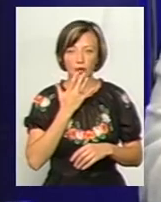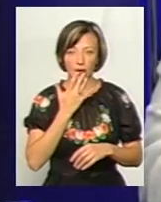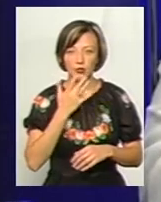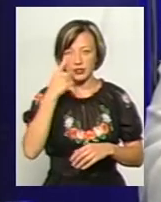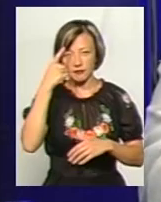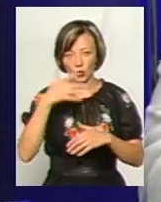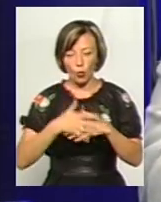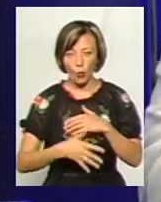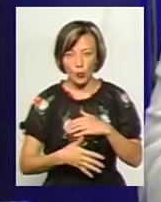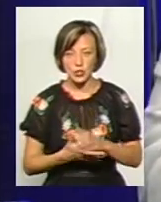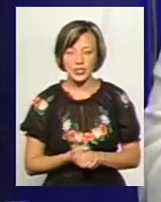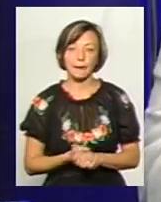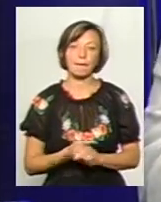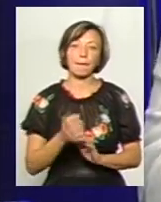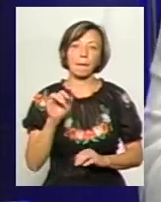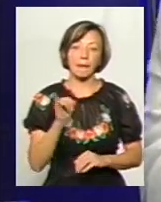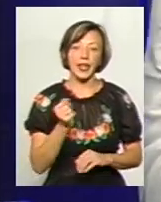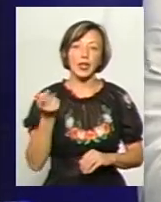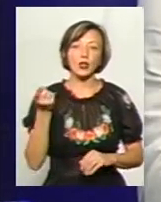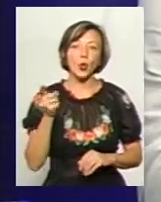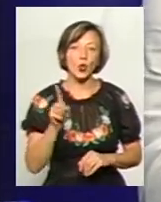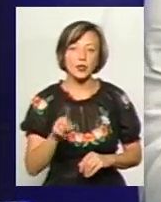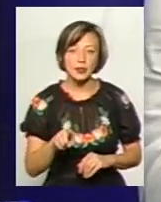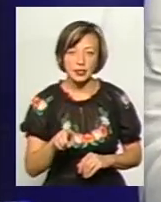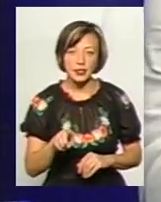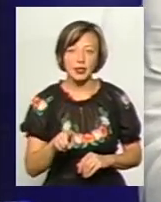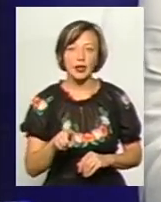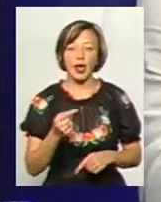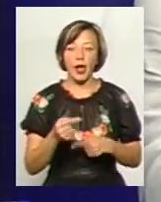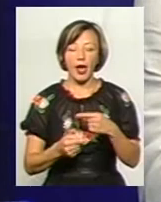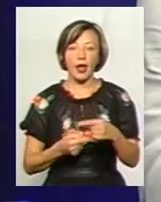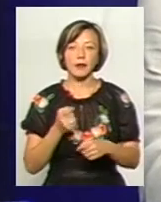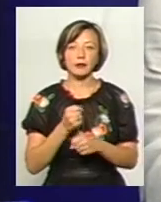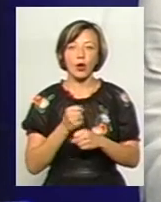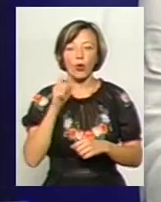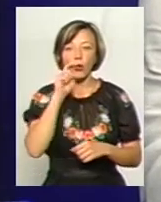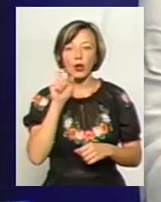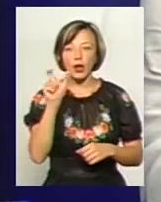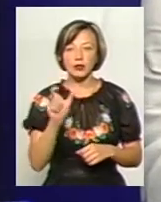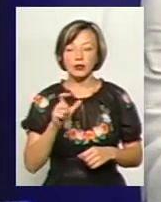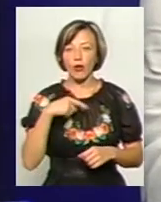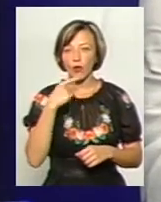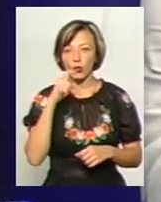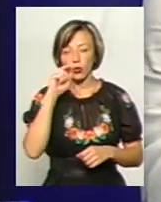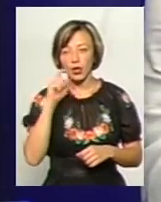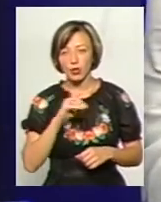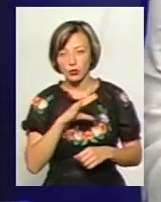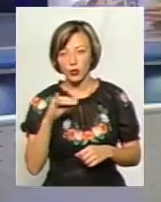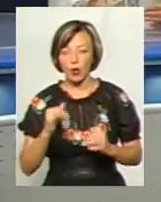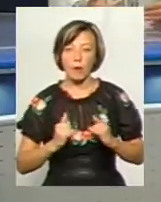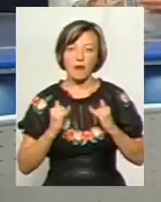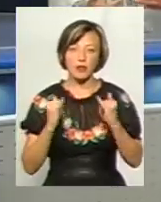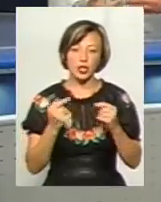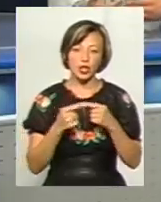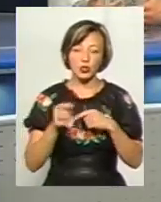свідомості. І тоді, коли гени спрацьовують, українець говорить українською, він поважає